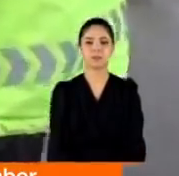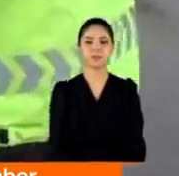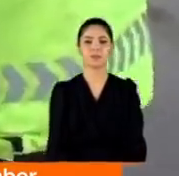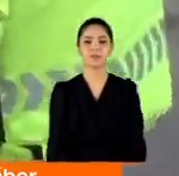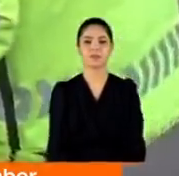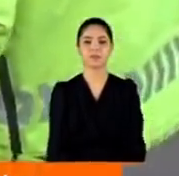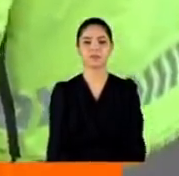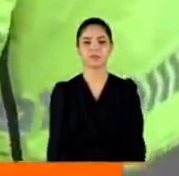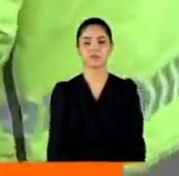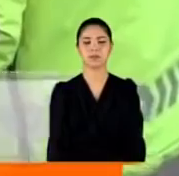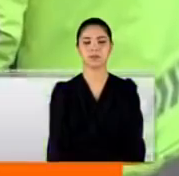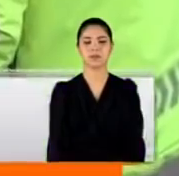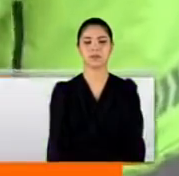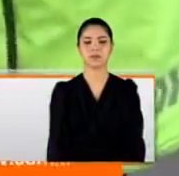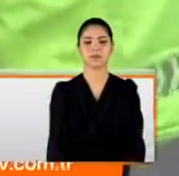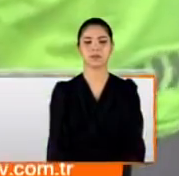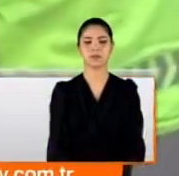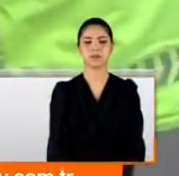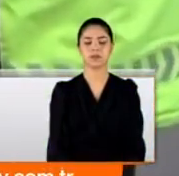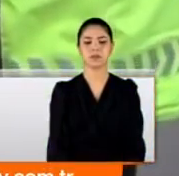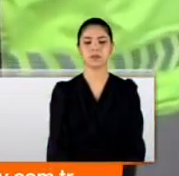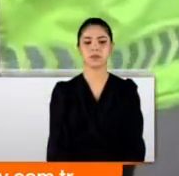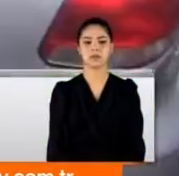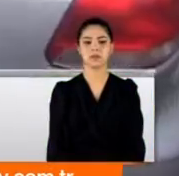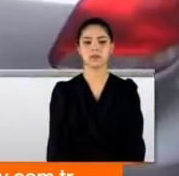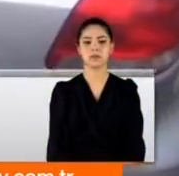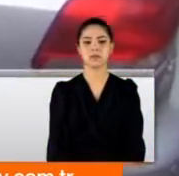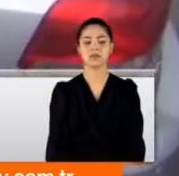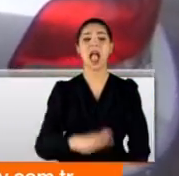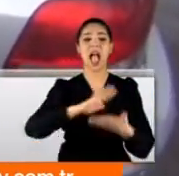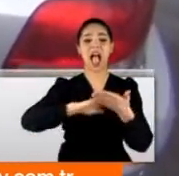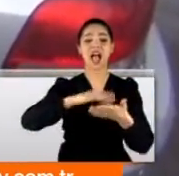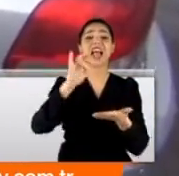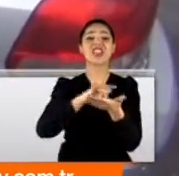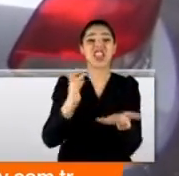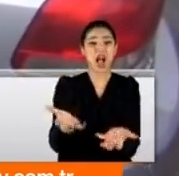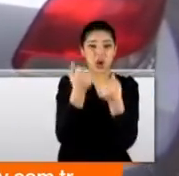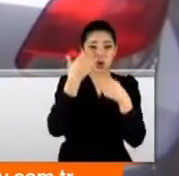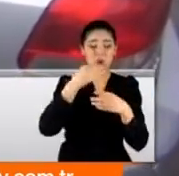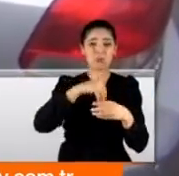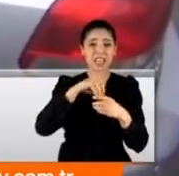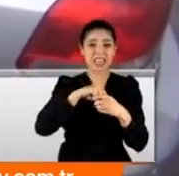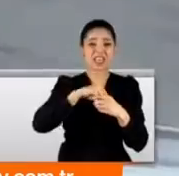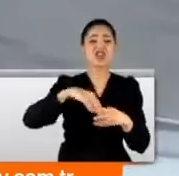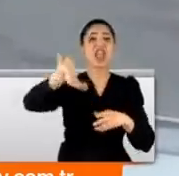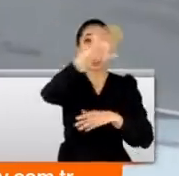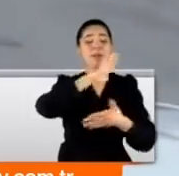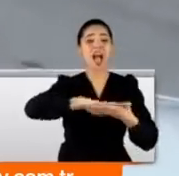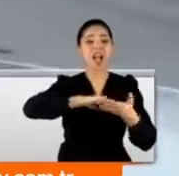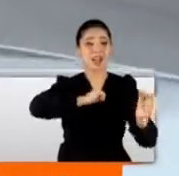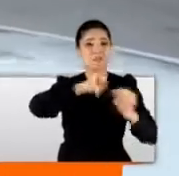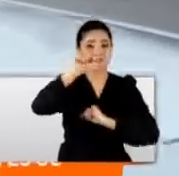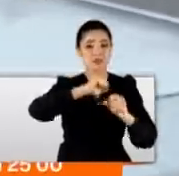Şoför kim? Diğer şoför burada Feth abi. Bu arkadaş mı? Evet. Arkadaşlarını cezadan kurtarmak için her şeyi yaptılar.